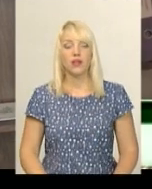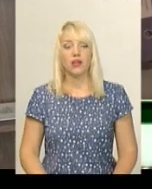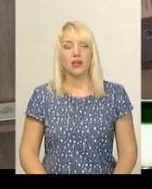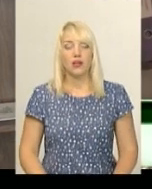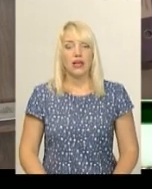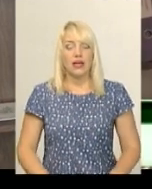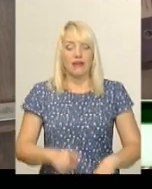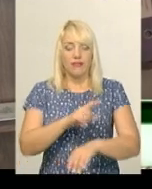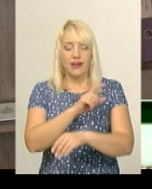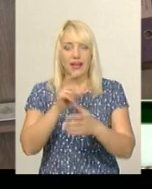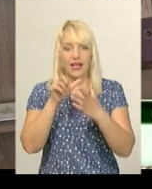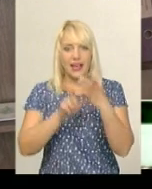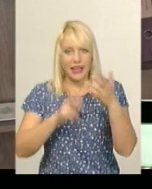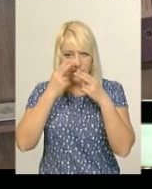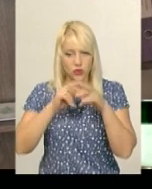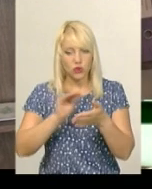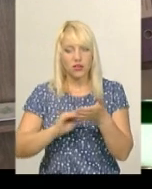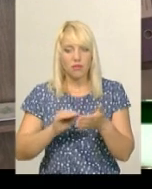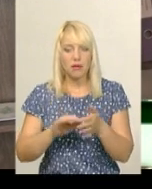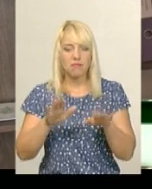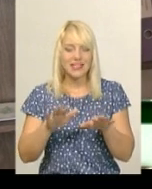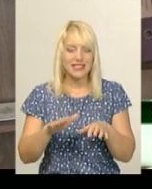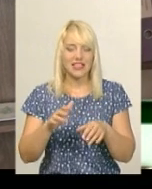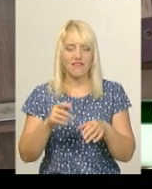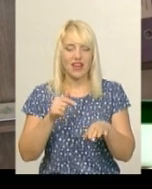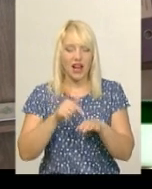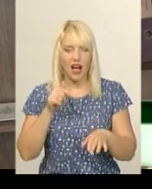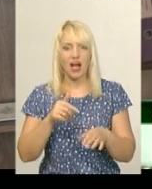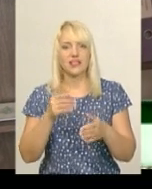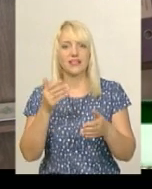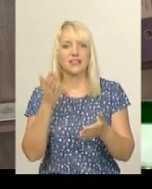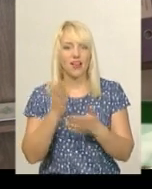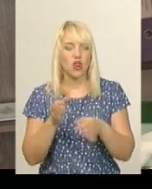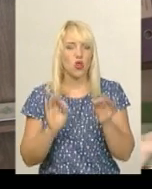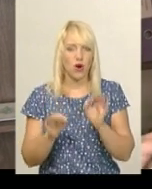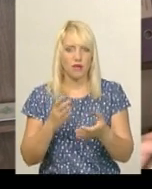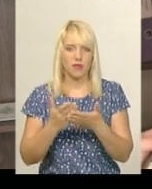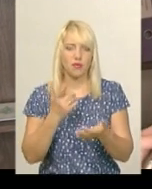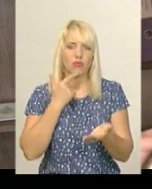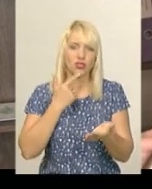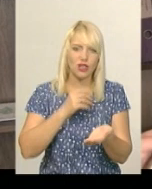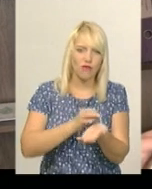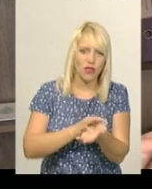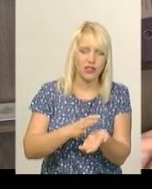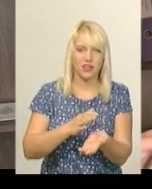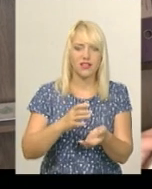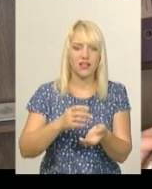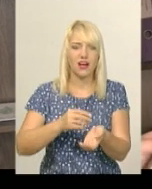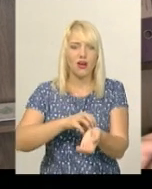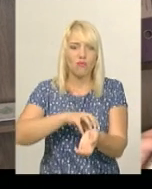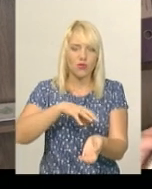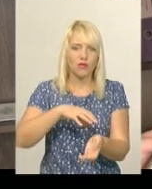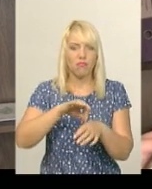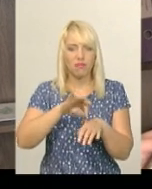реакції є цілком нормальними, тобто почервоніння, біль, припухлість є свідченням того, що вакцина працює.